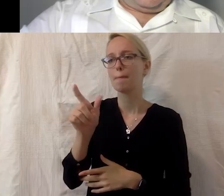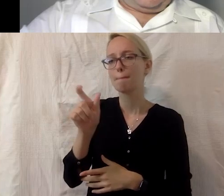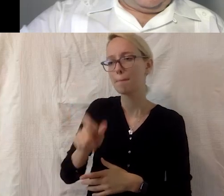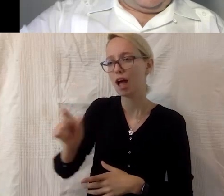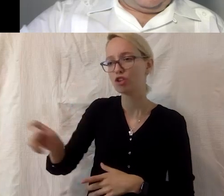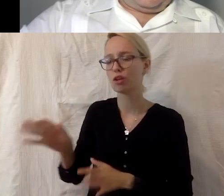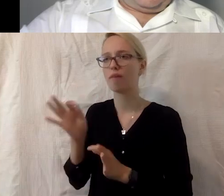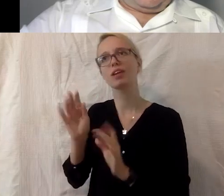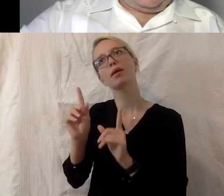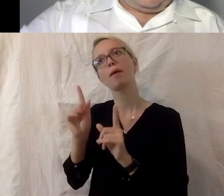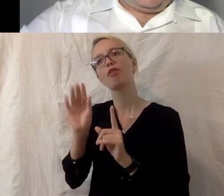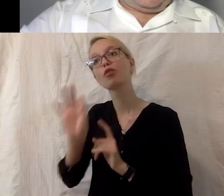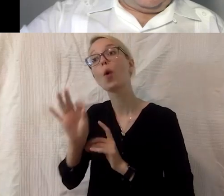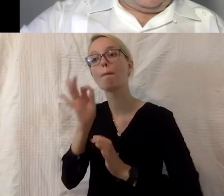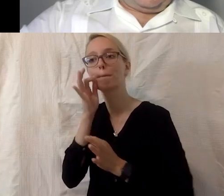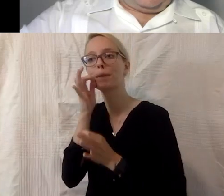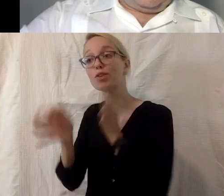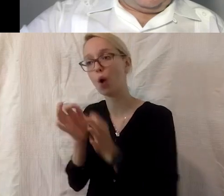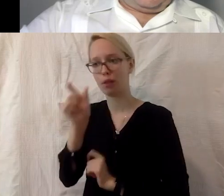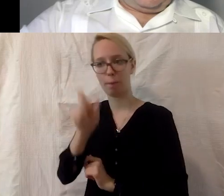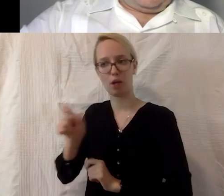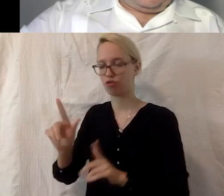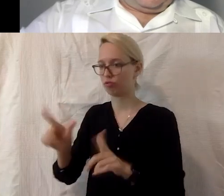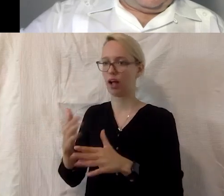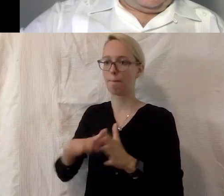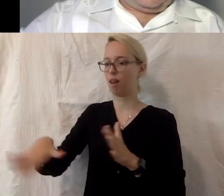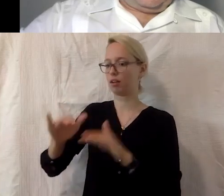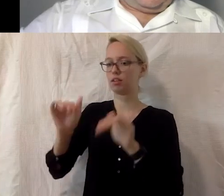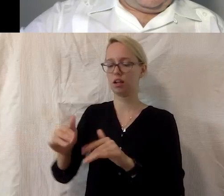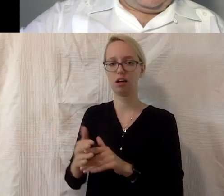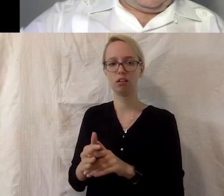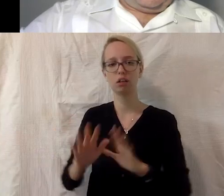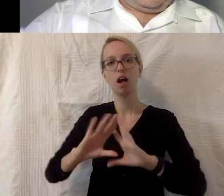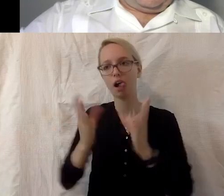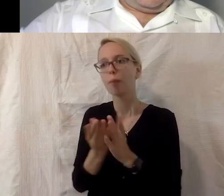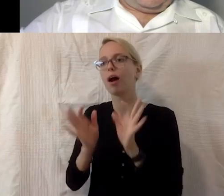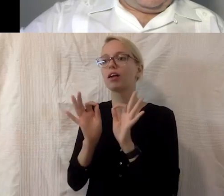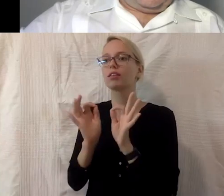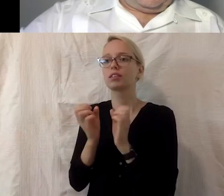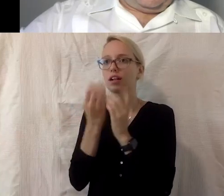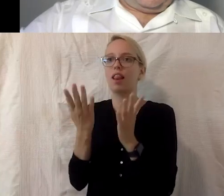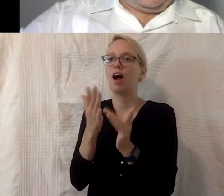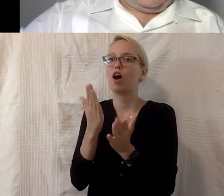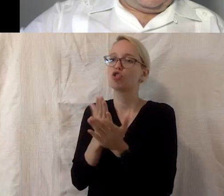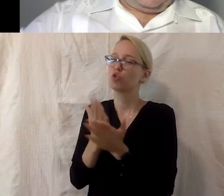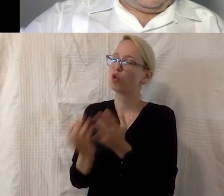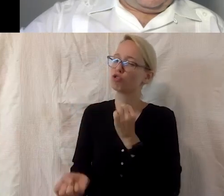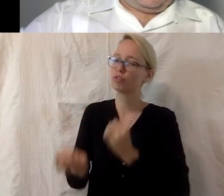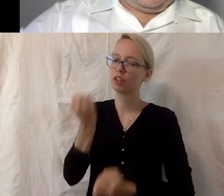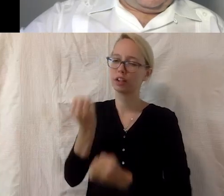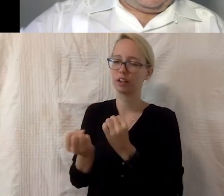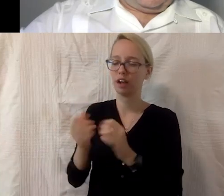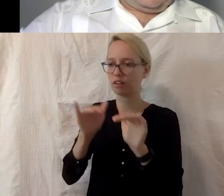besondere Menschen ist häufig kein Platz. Also grundsätzlich ist es natürlich so, dass wir riesige Schwierigkeiten haben bei unseren technischen